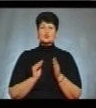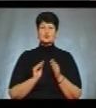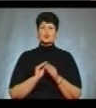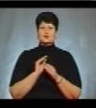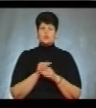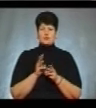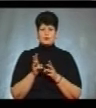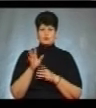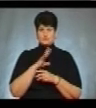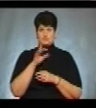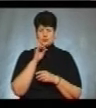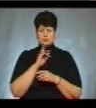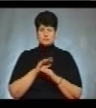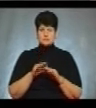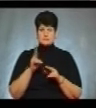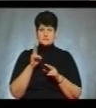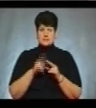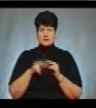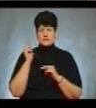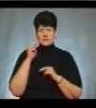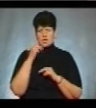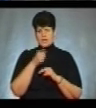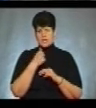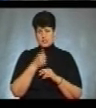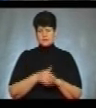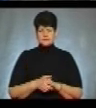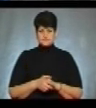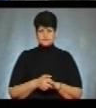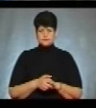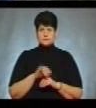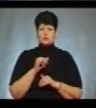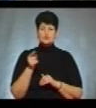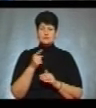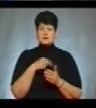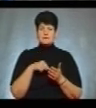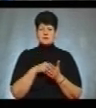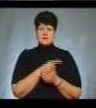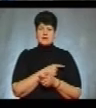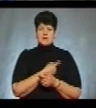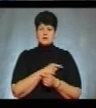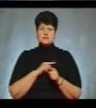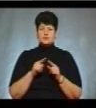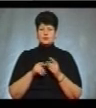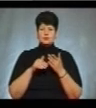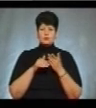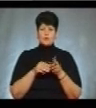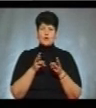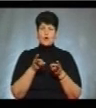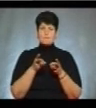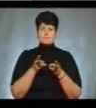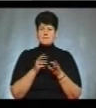щоб було комфортно дітям закінчити навчальний рік». У Тернопільській міській лікарні швидкої допомоги опалення не